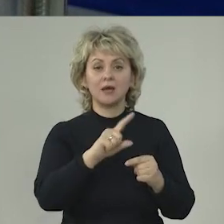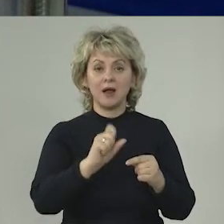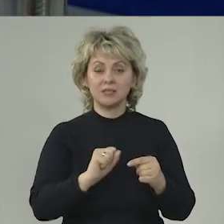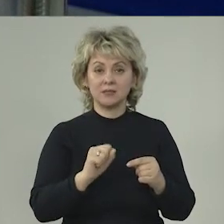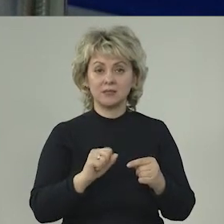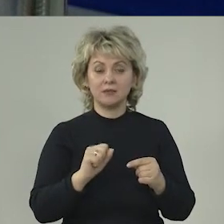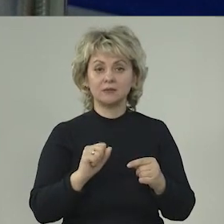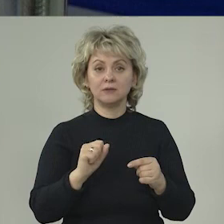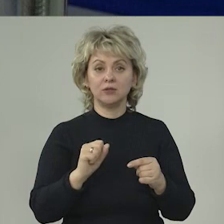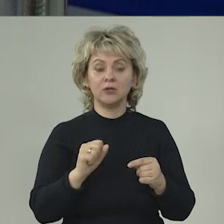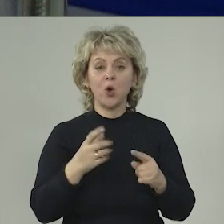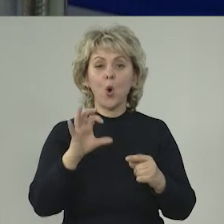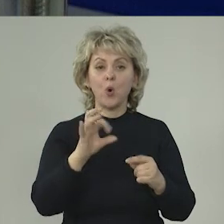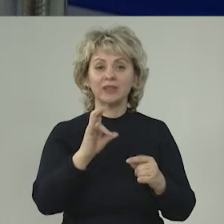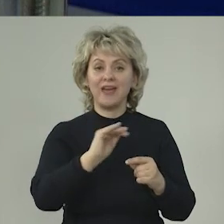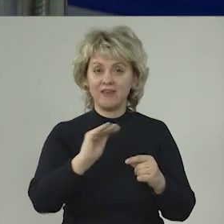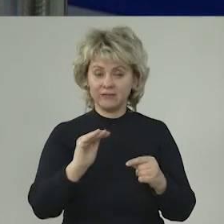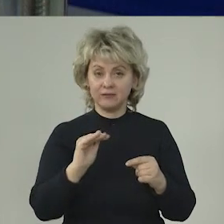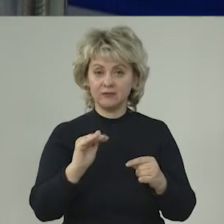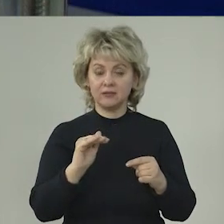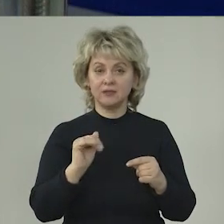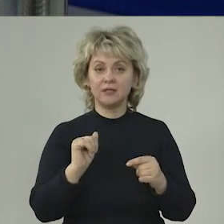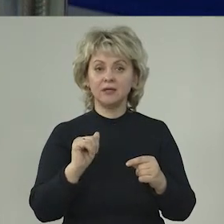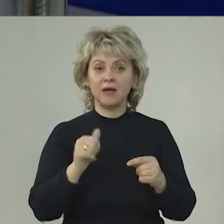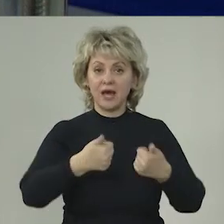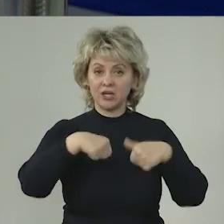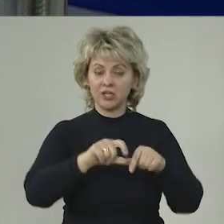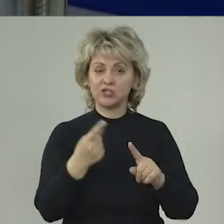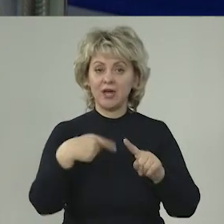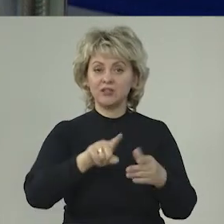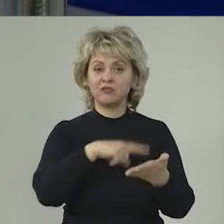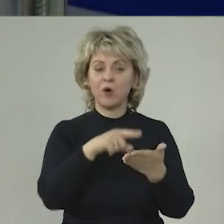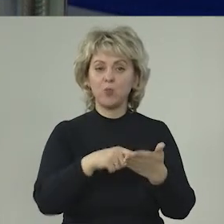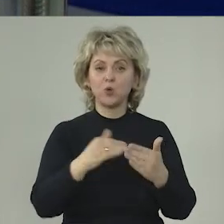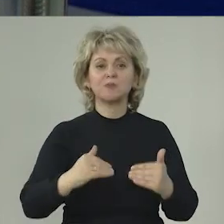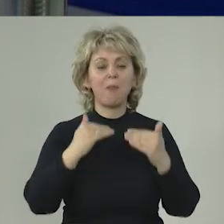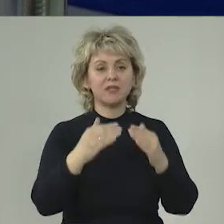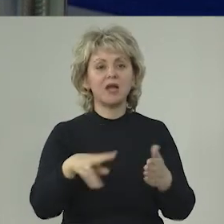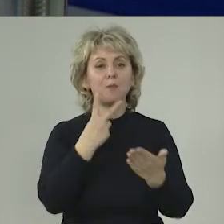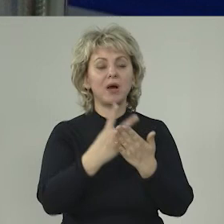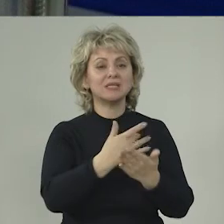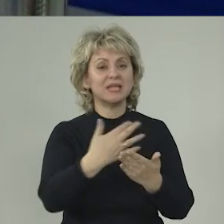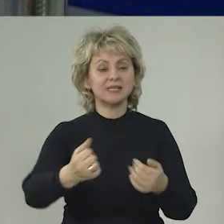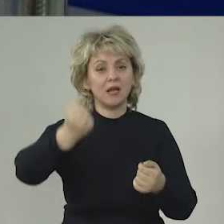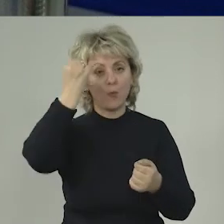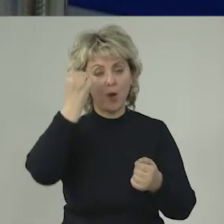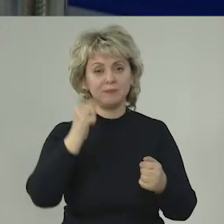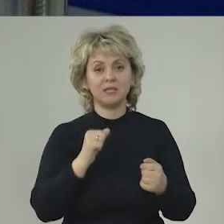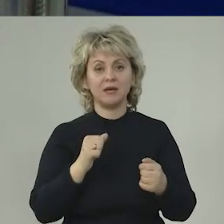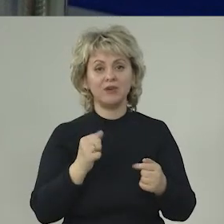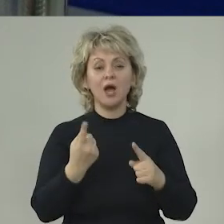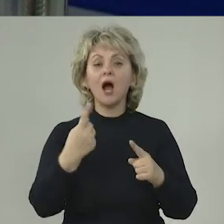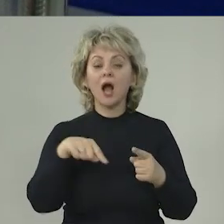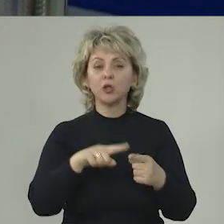как раз ОНФ-овцы этот вопрос подняли точнее, показали несколько памятников,